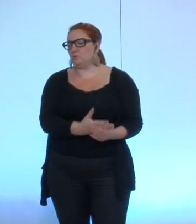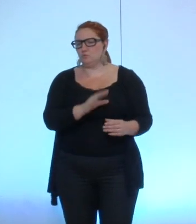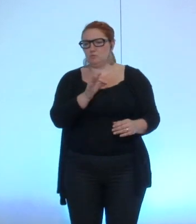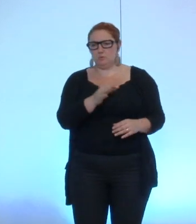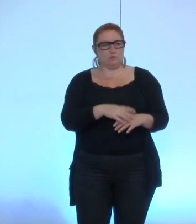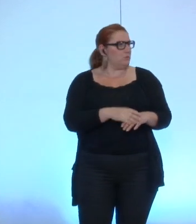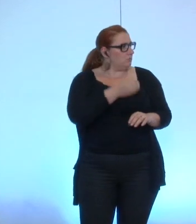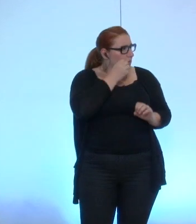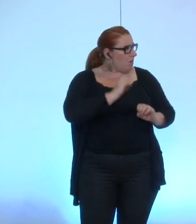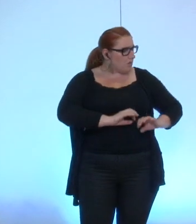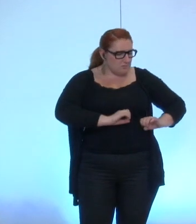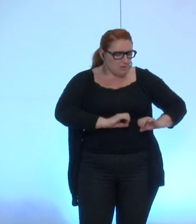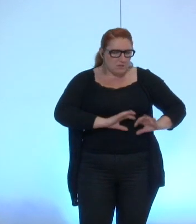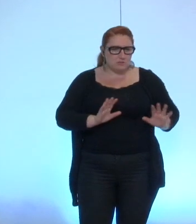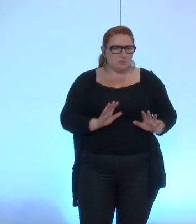C'est bon, tu laisses tout, laisse tout.